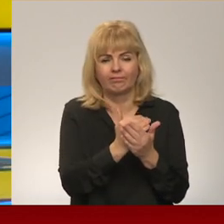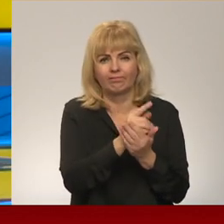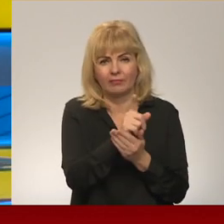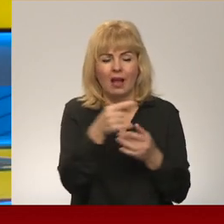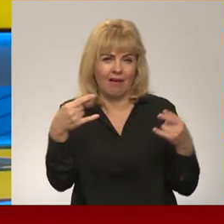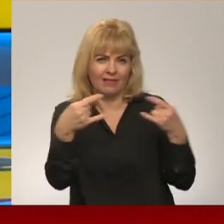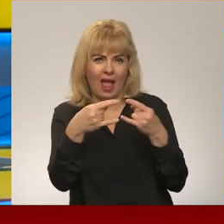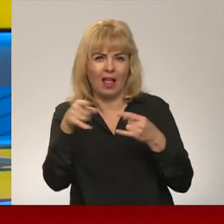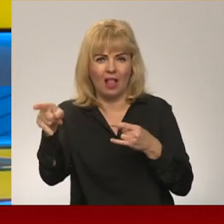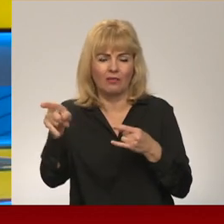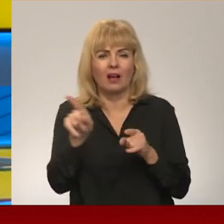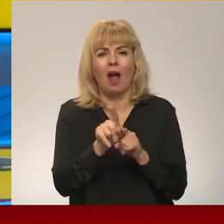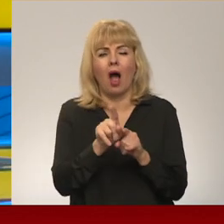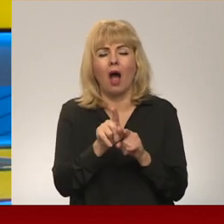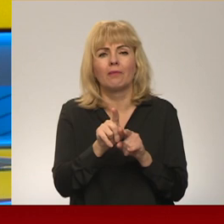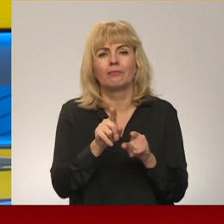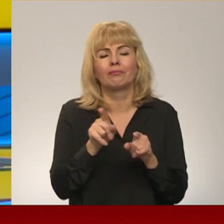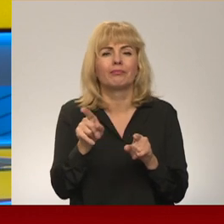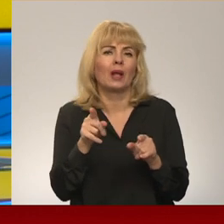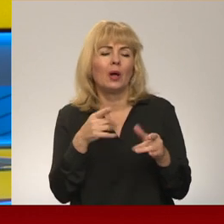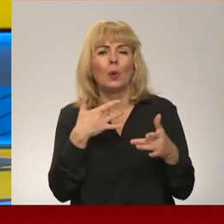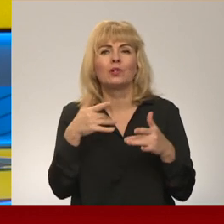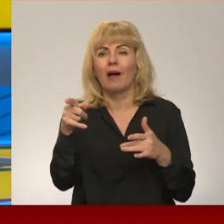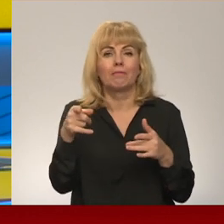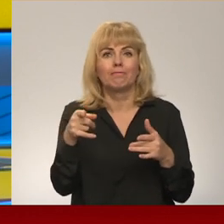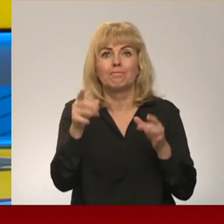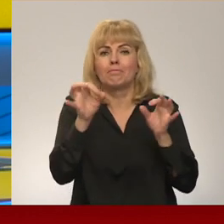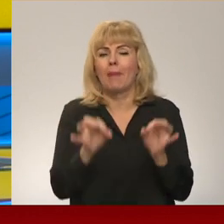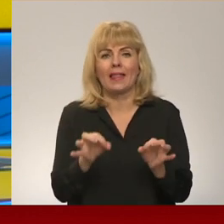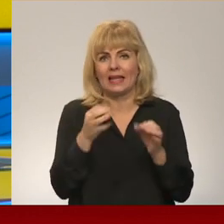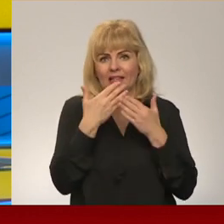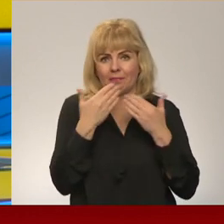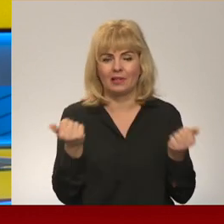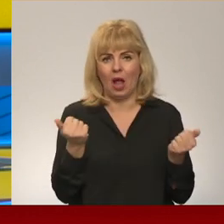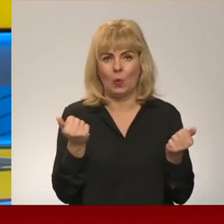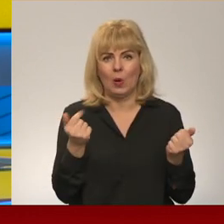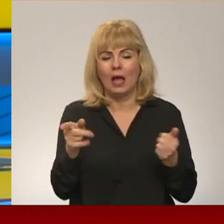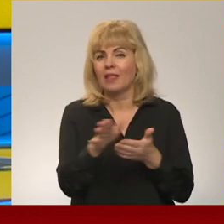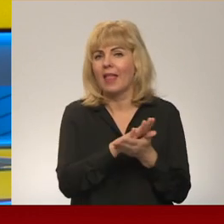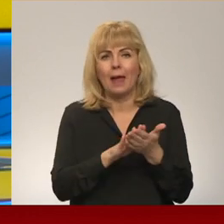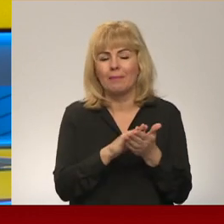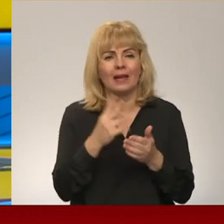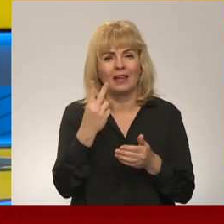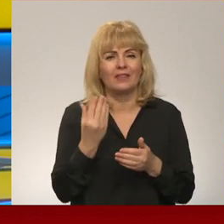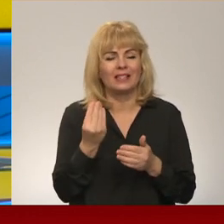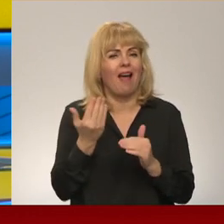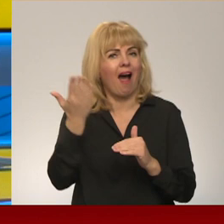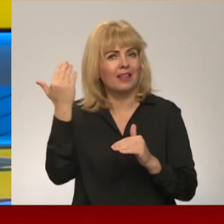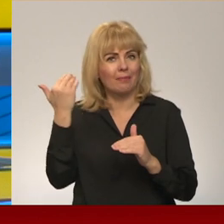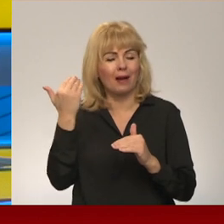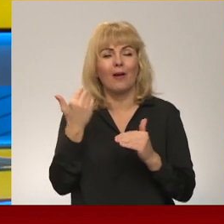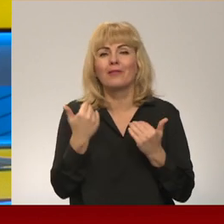uzveduma kanāla. Tur patiesības nav, un tās nebija divs dienas atpakaļ, tā arī nav šobrīd